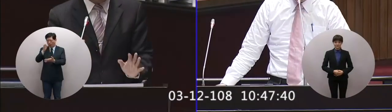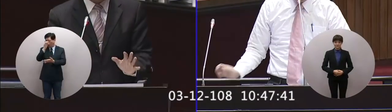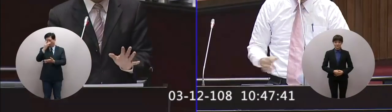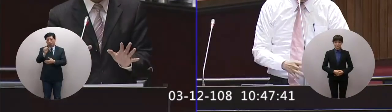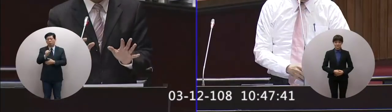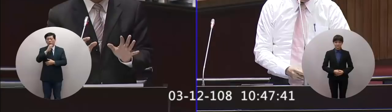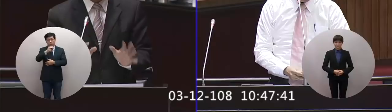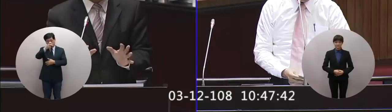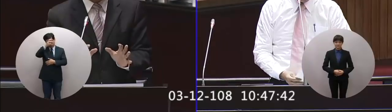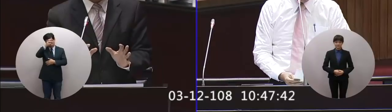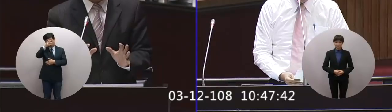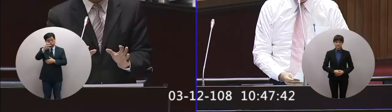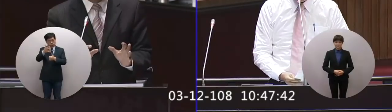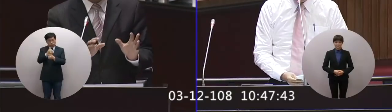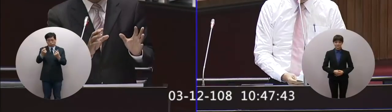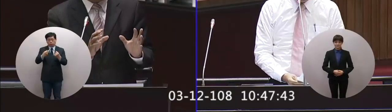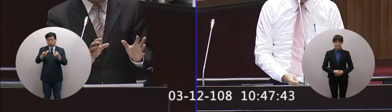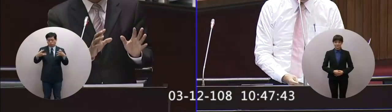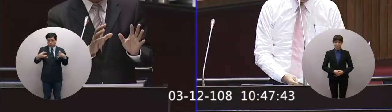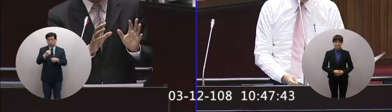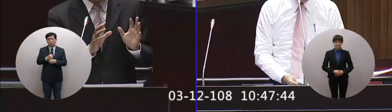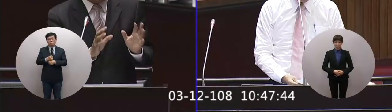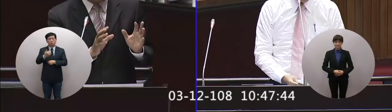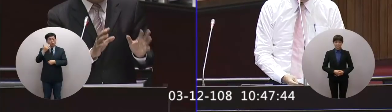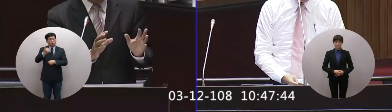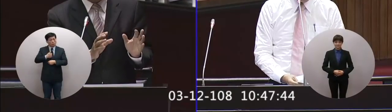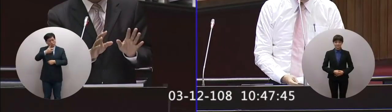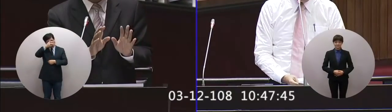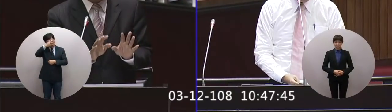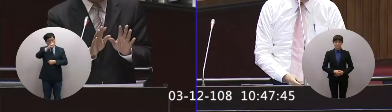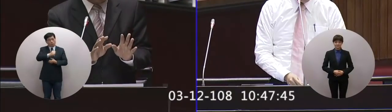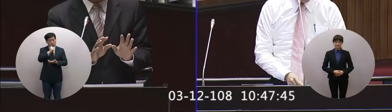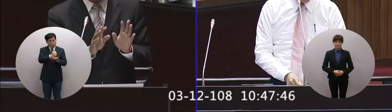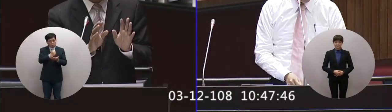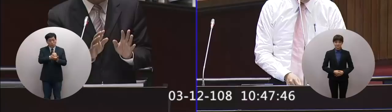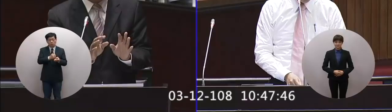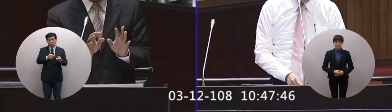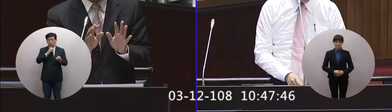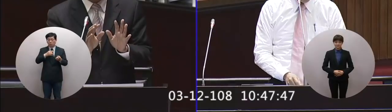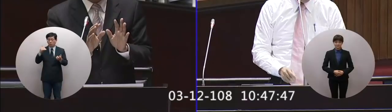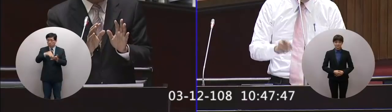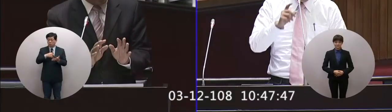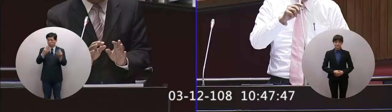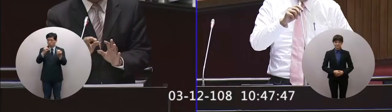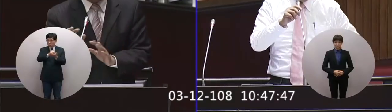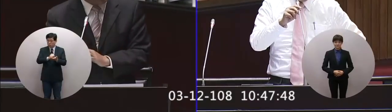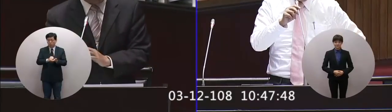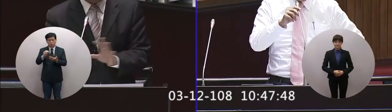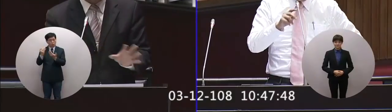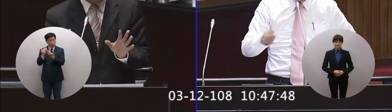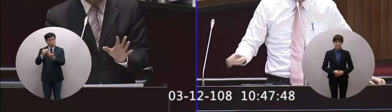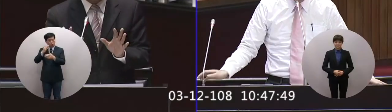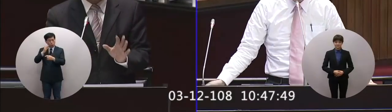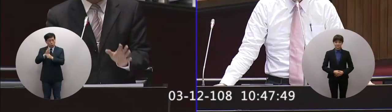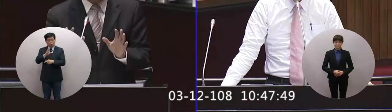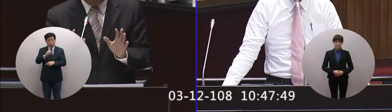部之前也跟我們警政署做一個合作一旦被警方查獲的到底這些數據裡面有在學有沒有